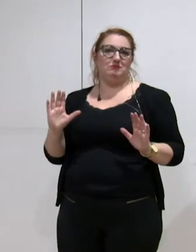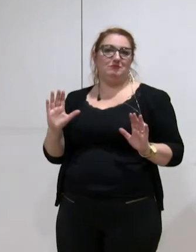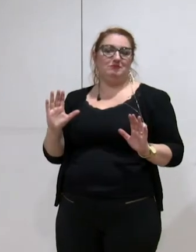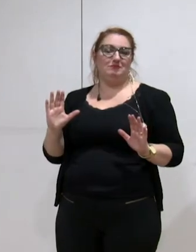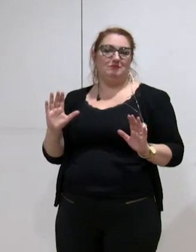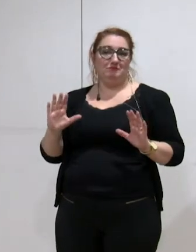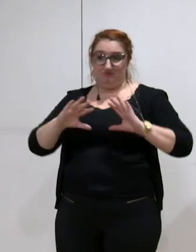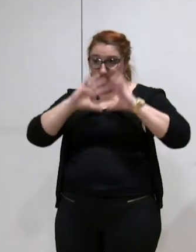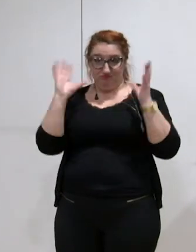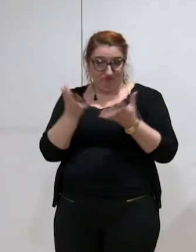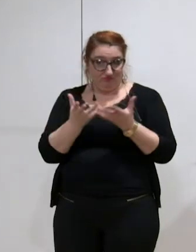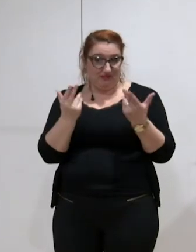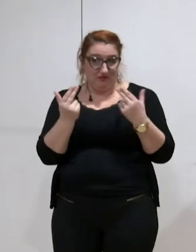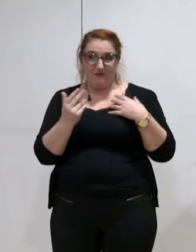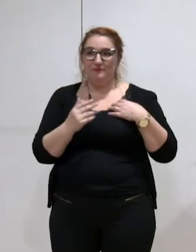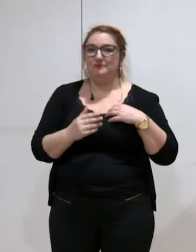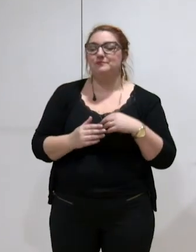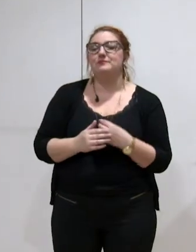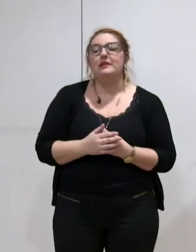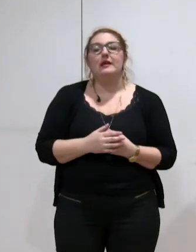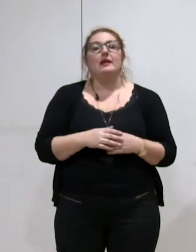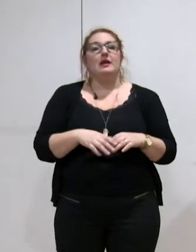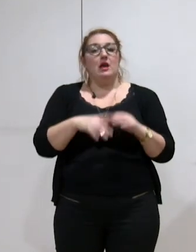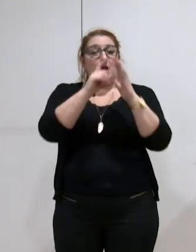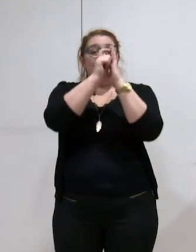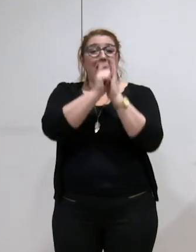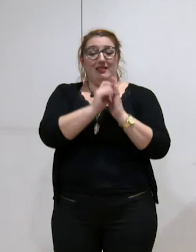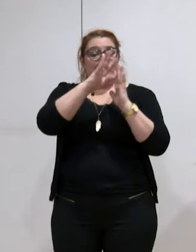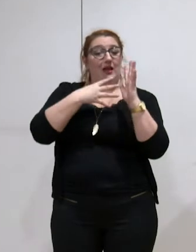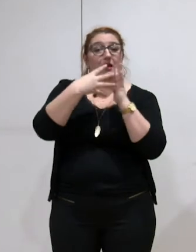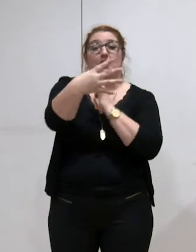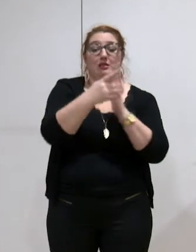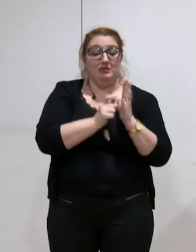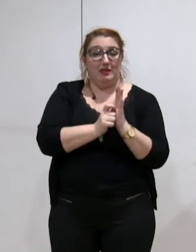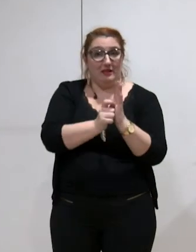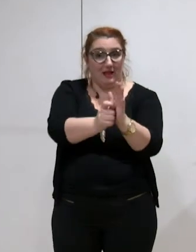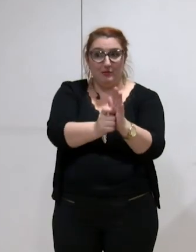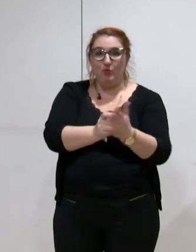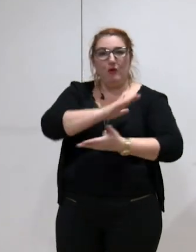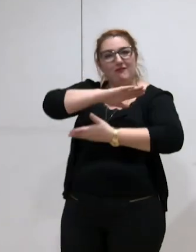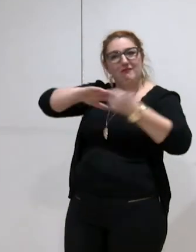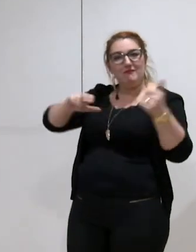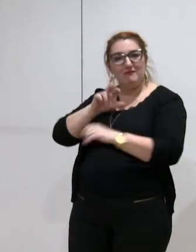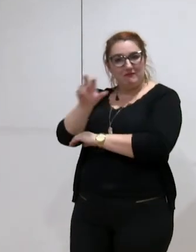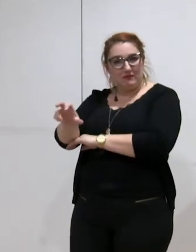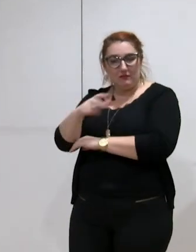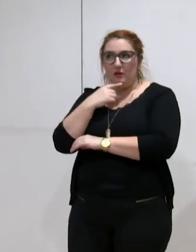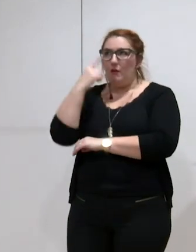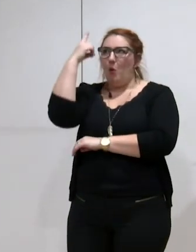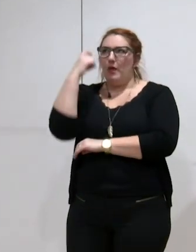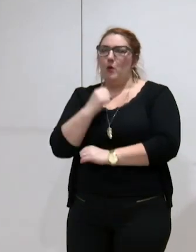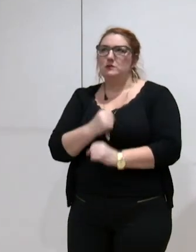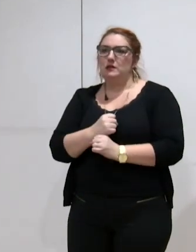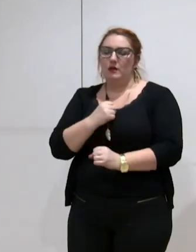Très bien. Le calendrier de cette commission locale d'évaluation des charges de transfert a été donc... Les travaux ont été lancés